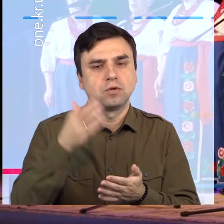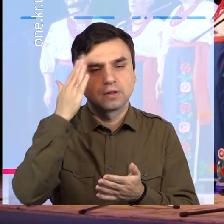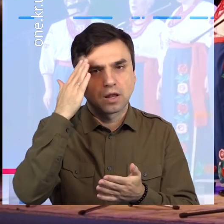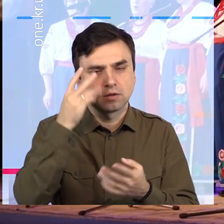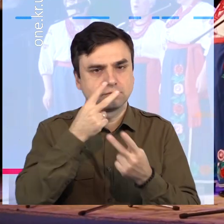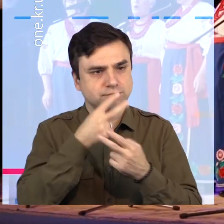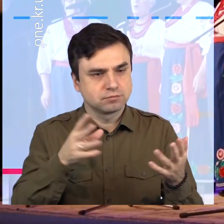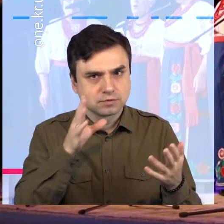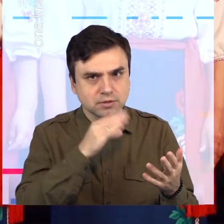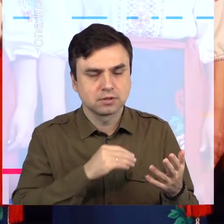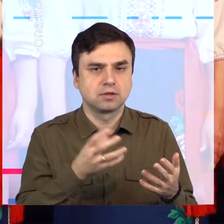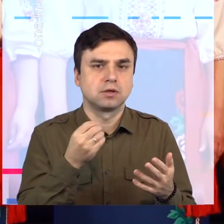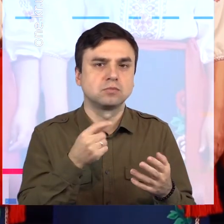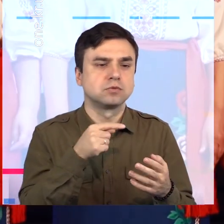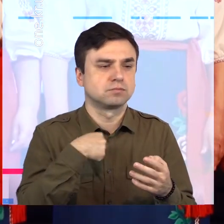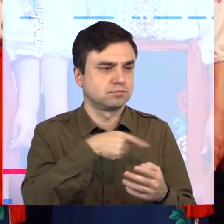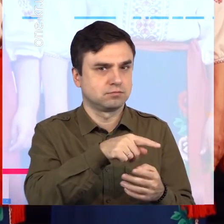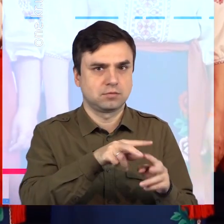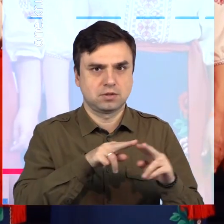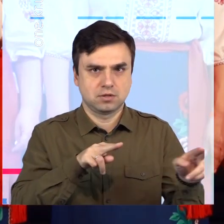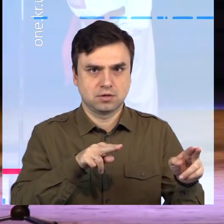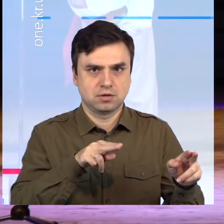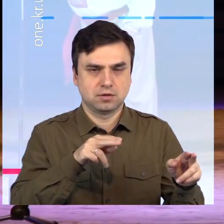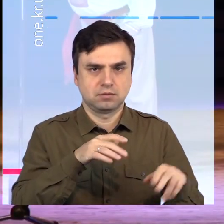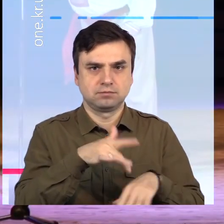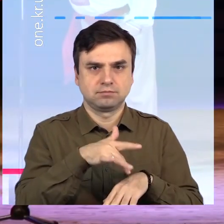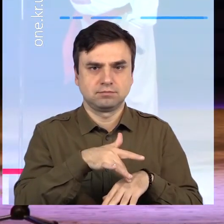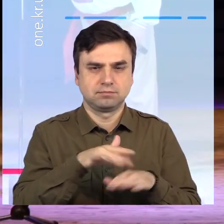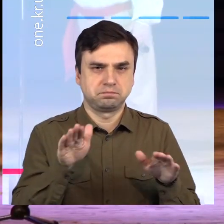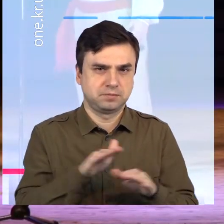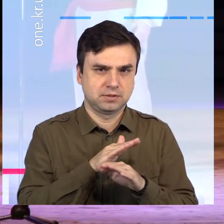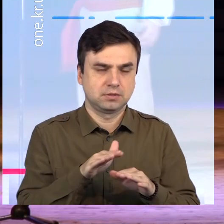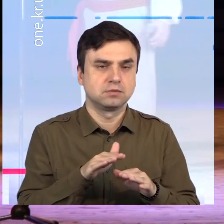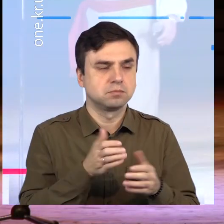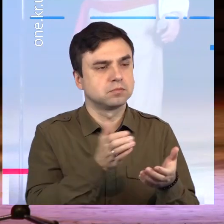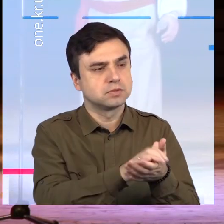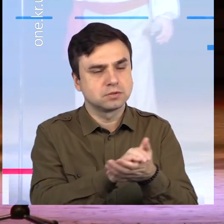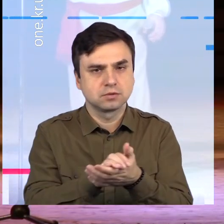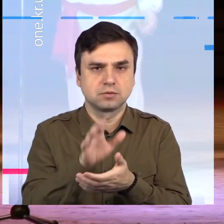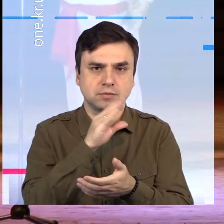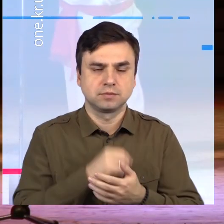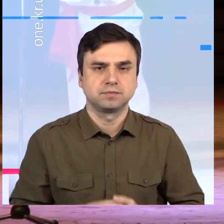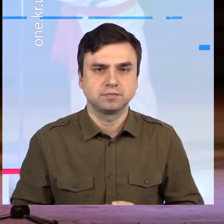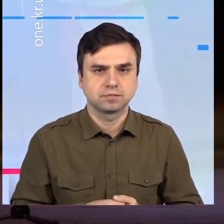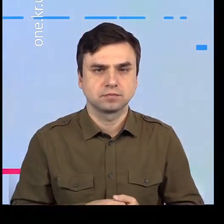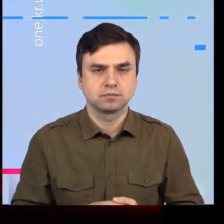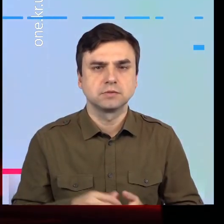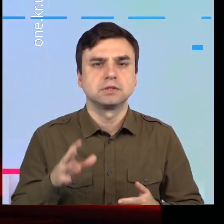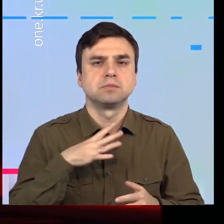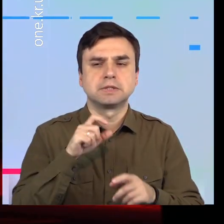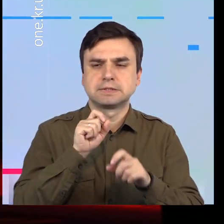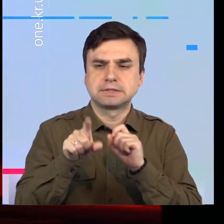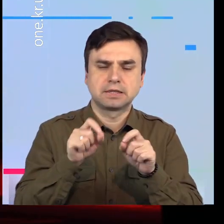лауреатів фестивалю це головна культурна подія року, завдяки якій люди поважного віку мають можливість розкрити свій талант,